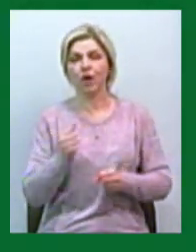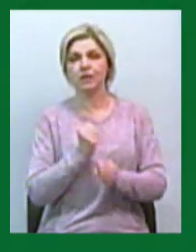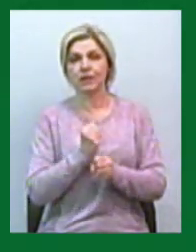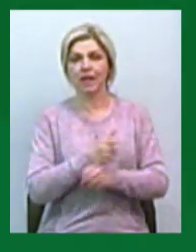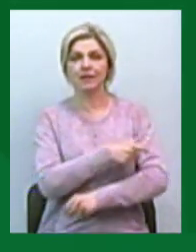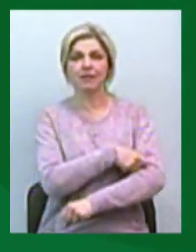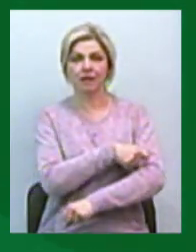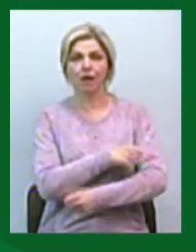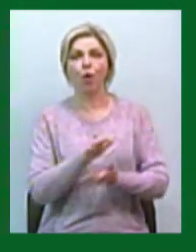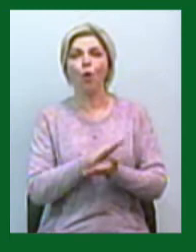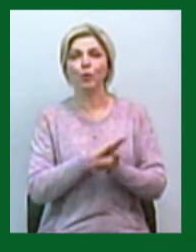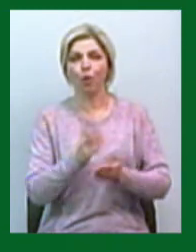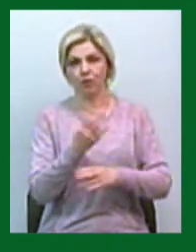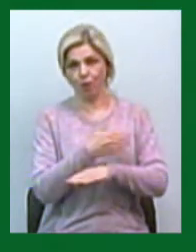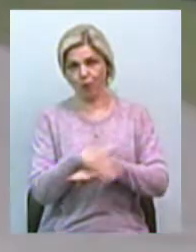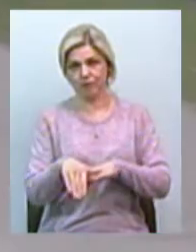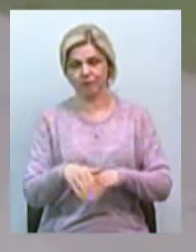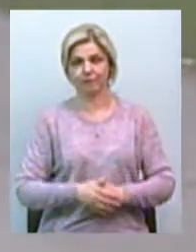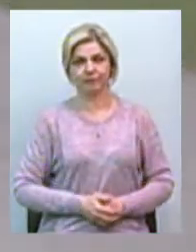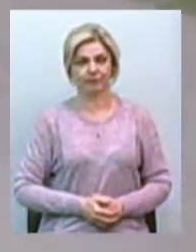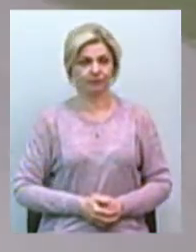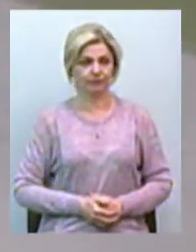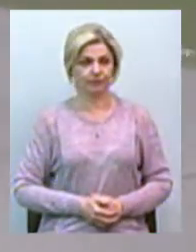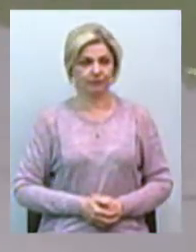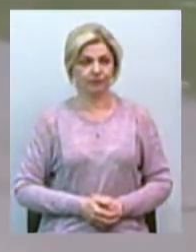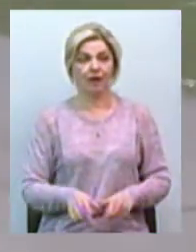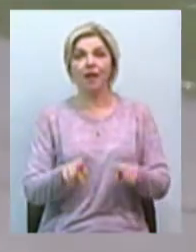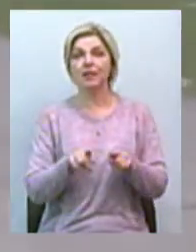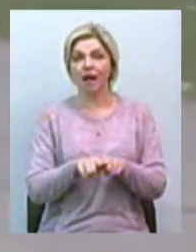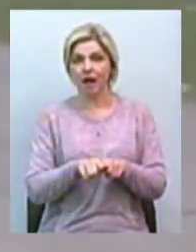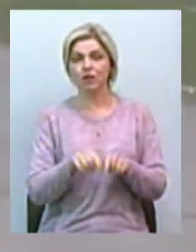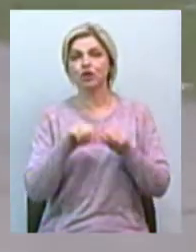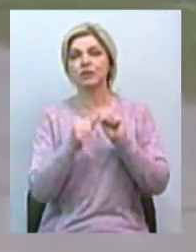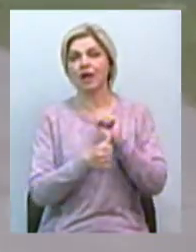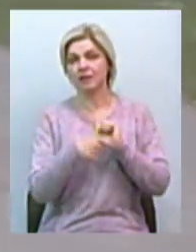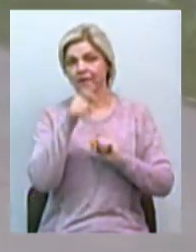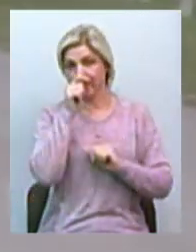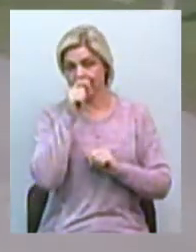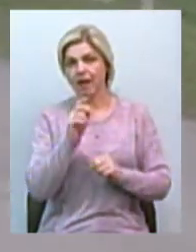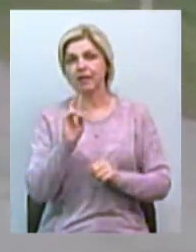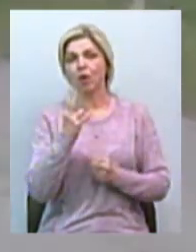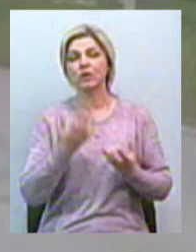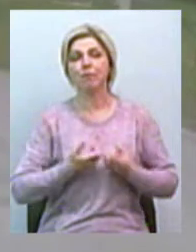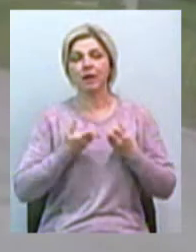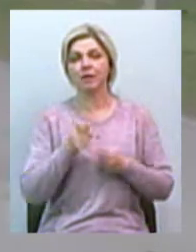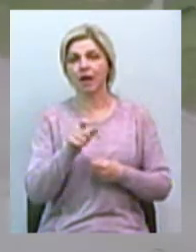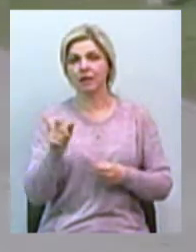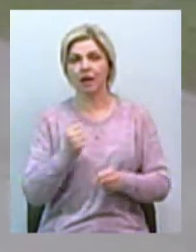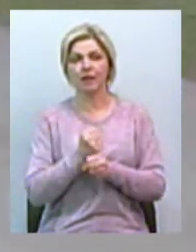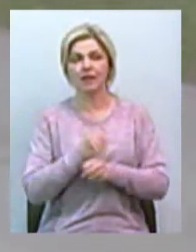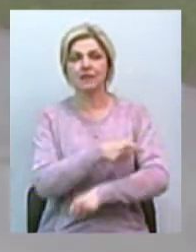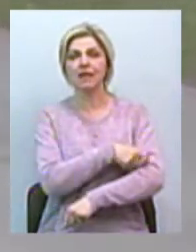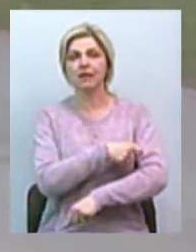санітарну обробку вулиць. Ось так, 16 квітня миколаївські рятувальники проводять санітарну обробку